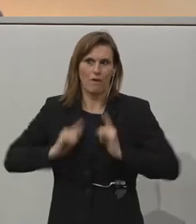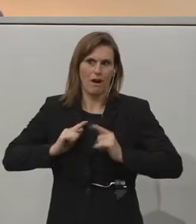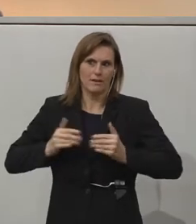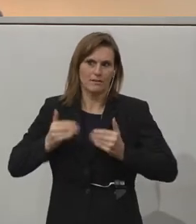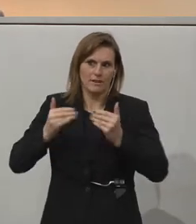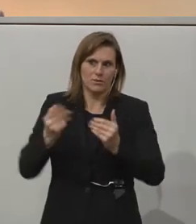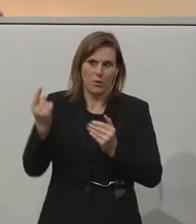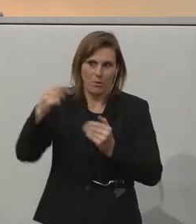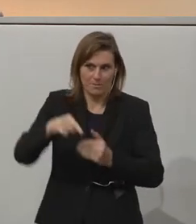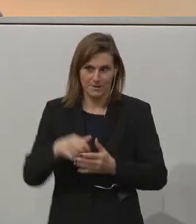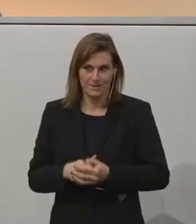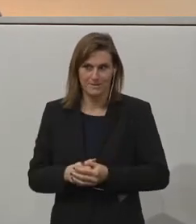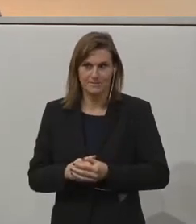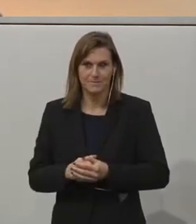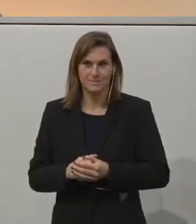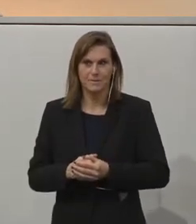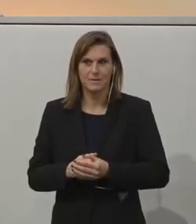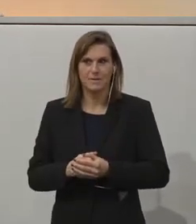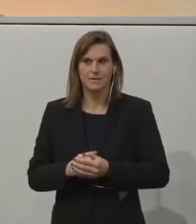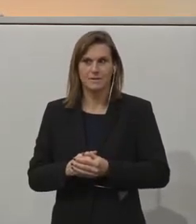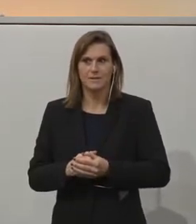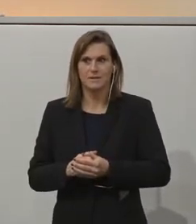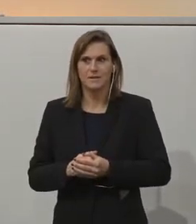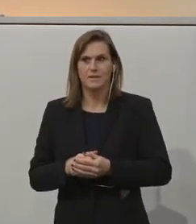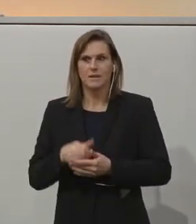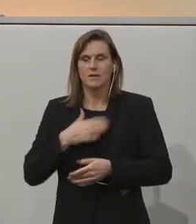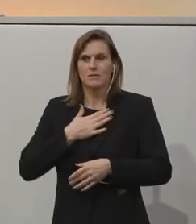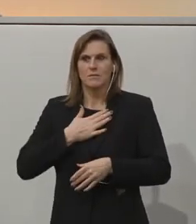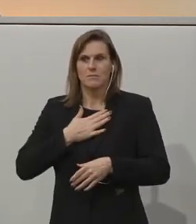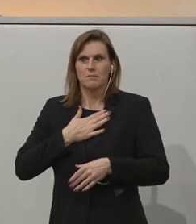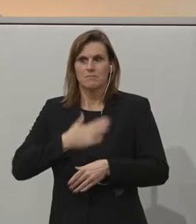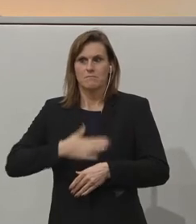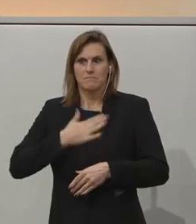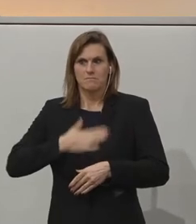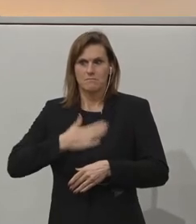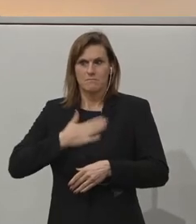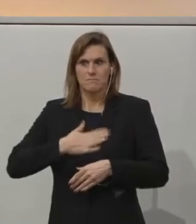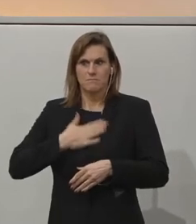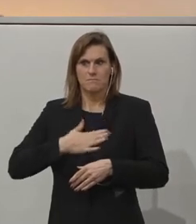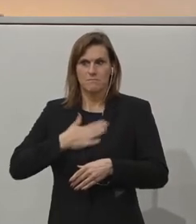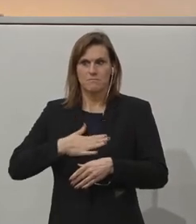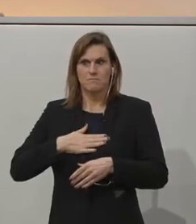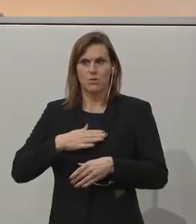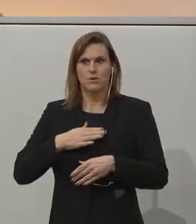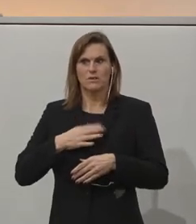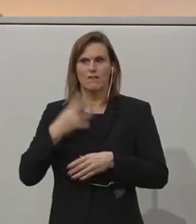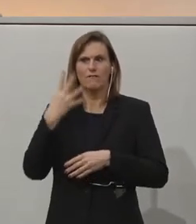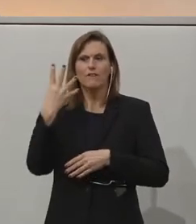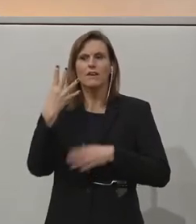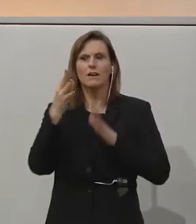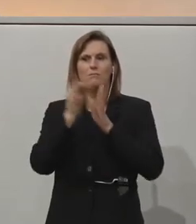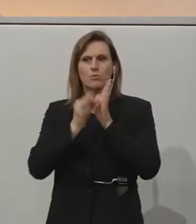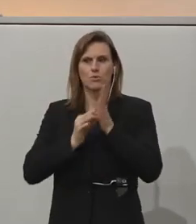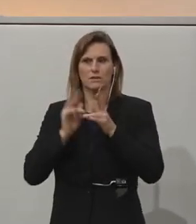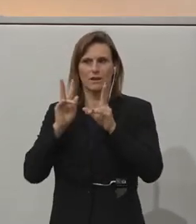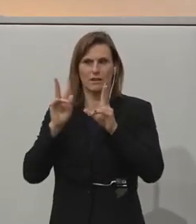I wanted to make basically four comments around this topic and then